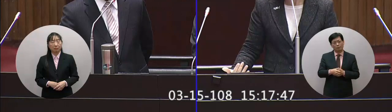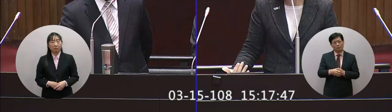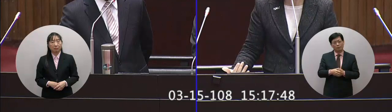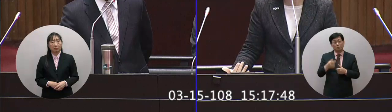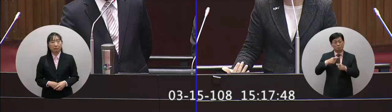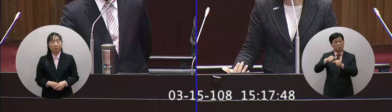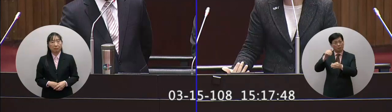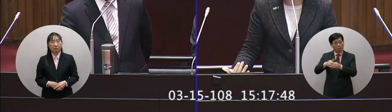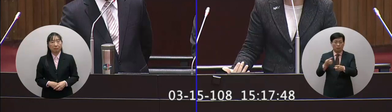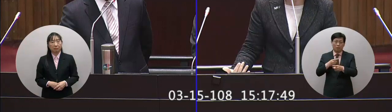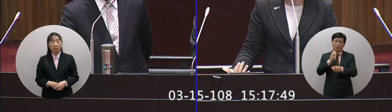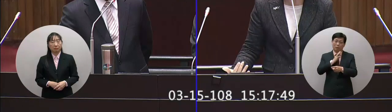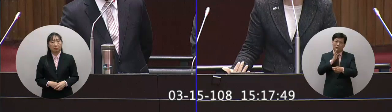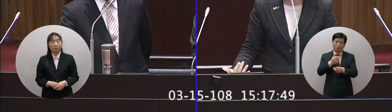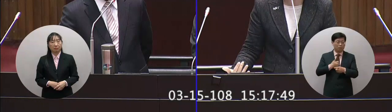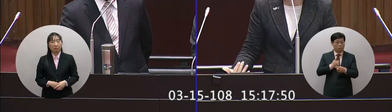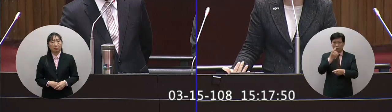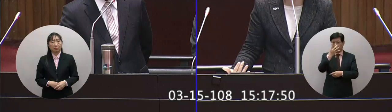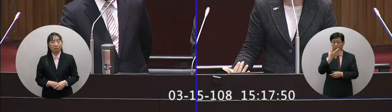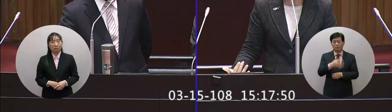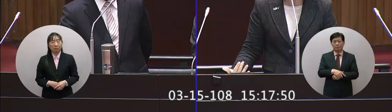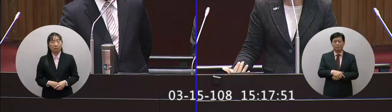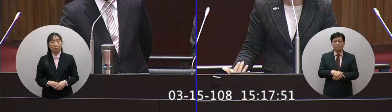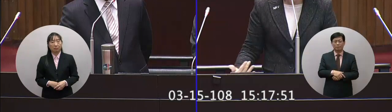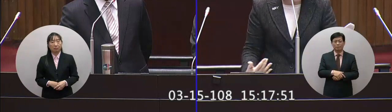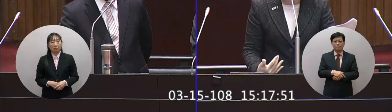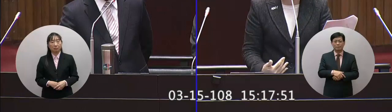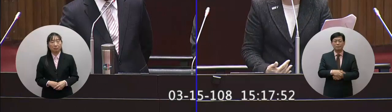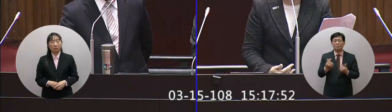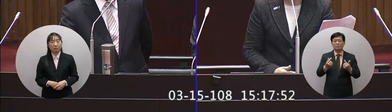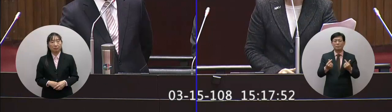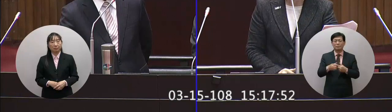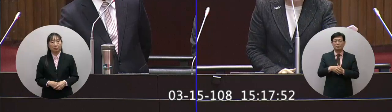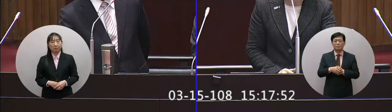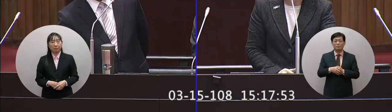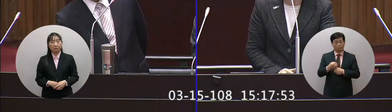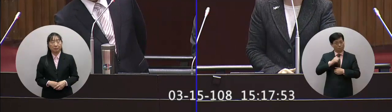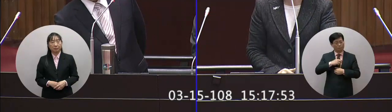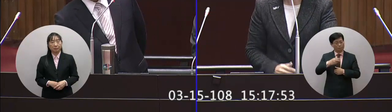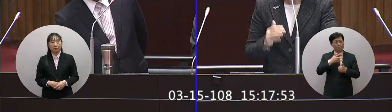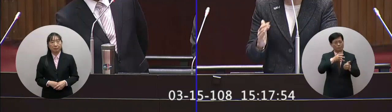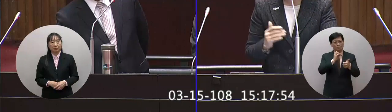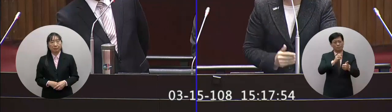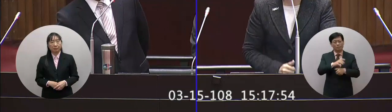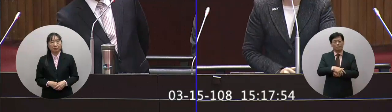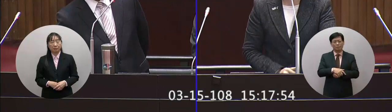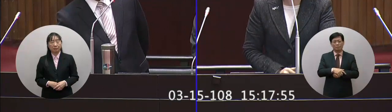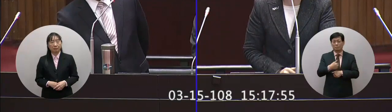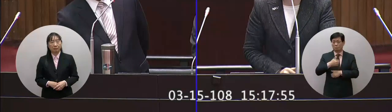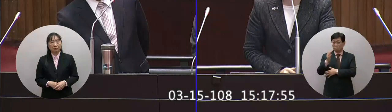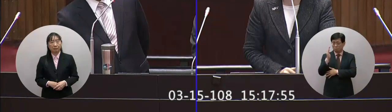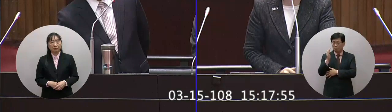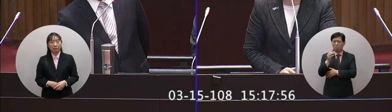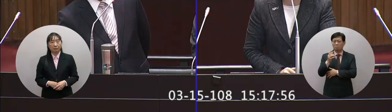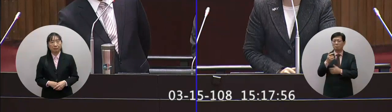我們的公投結果就沒有達到他的效益了尤其是本席要講的就是說我們政府